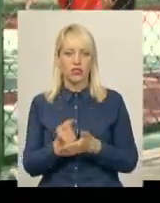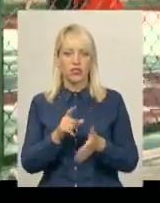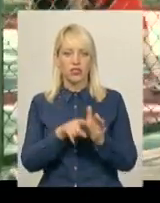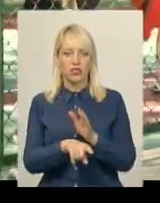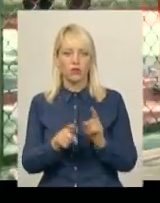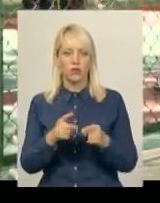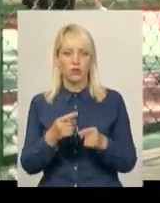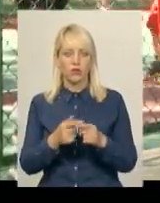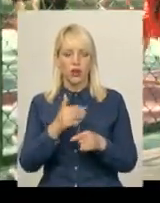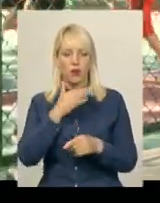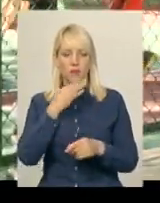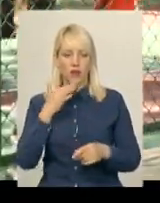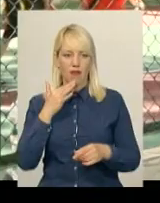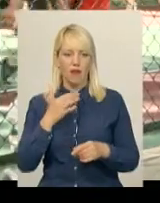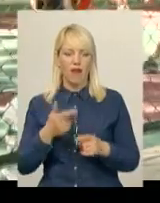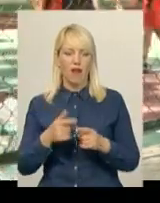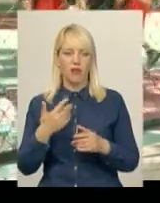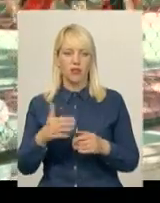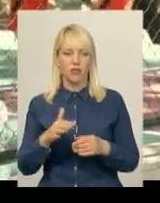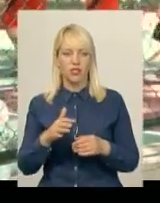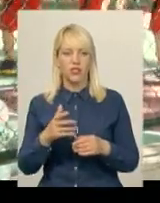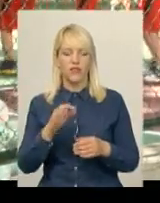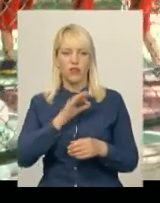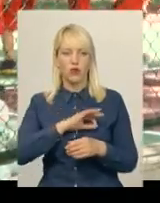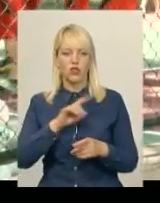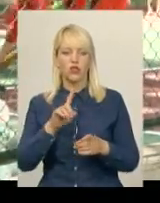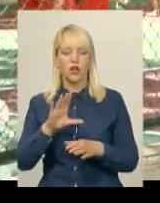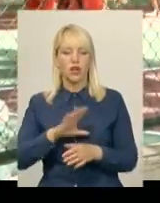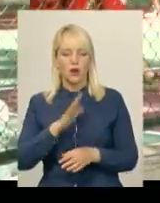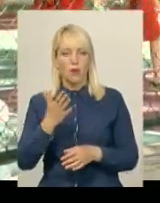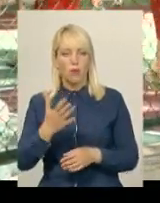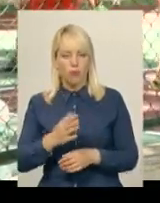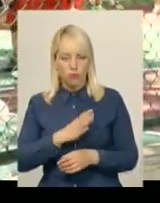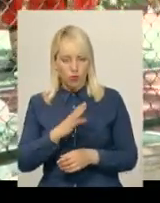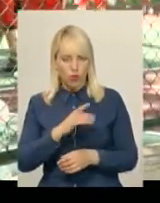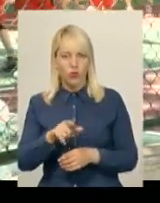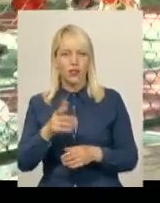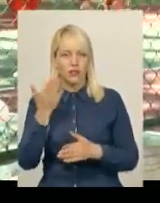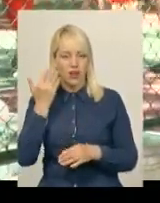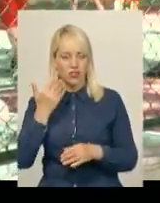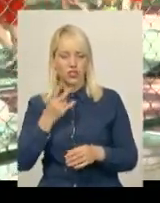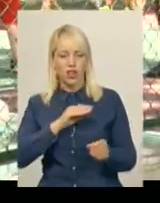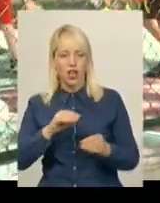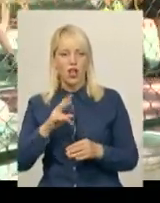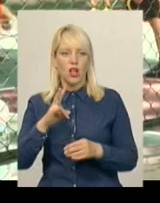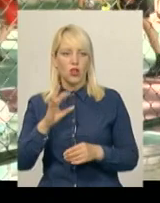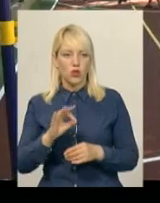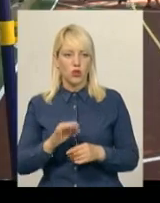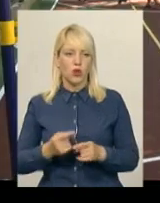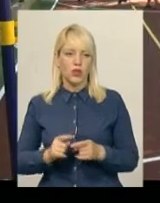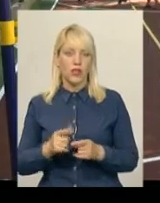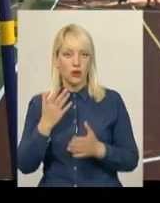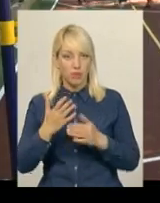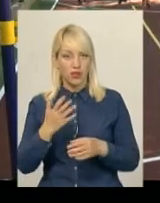ми виконали дуже багато конструктивних елементів, які вже були тут. Але можемо говорити, що будувати його з нуля, буде більше мільйона гривень.